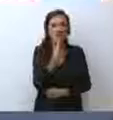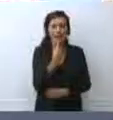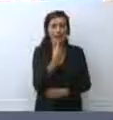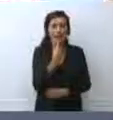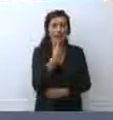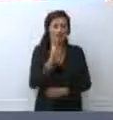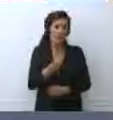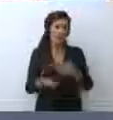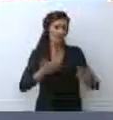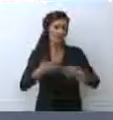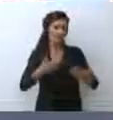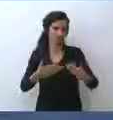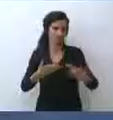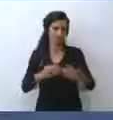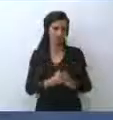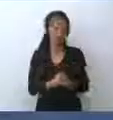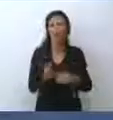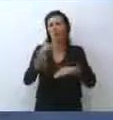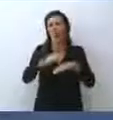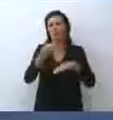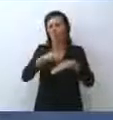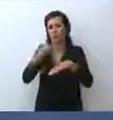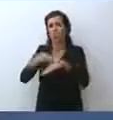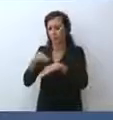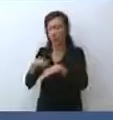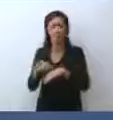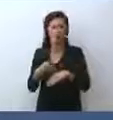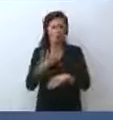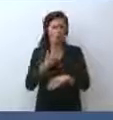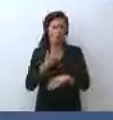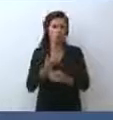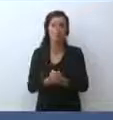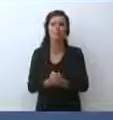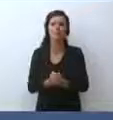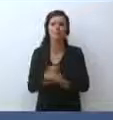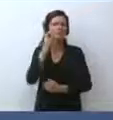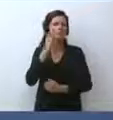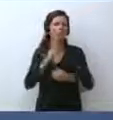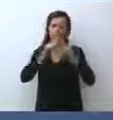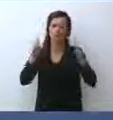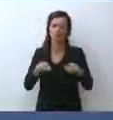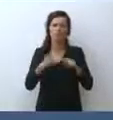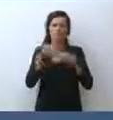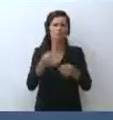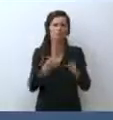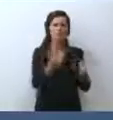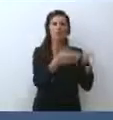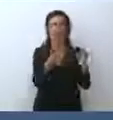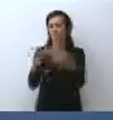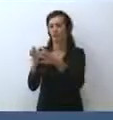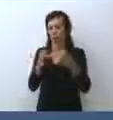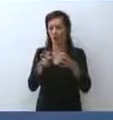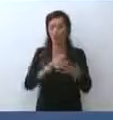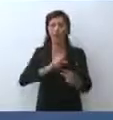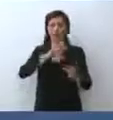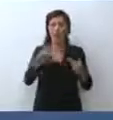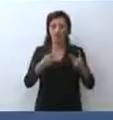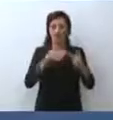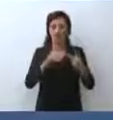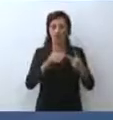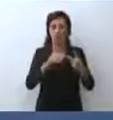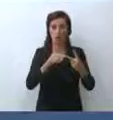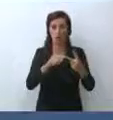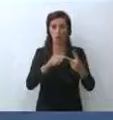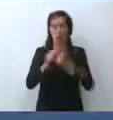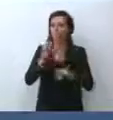Questa è una prima cosa. E poi tante altre cose, quindi la cabina di regia ci sarà di sicuro. Secondo, il chiarimento politico lo